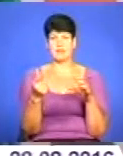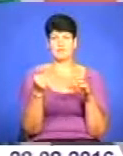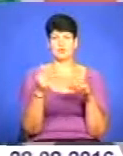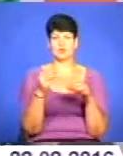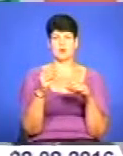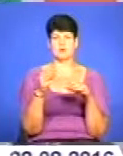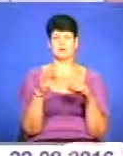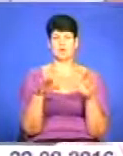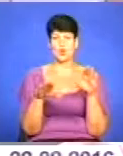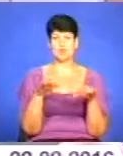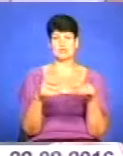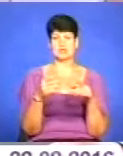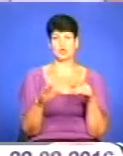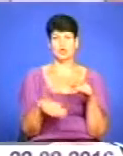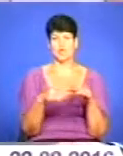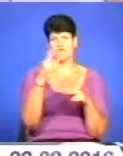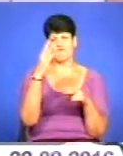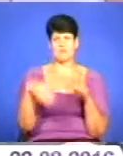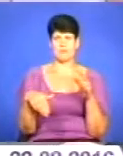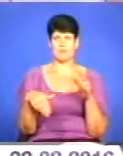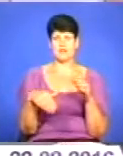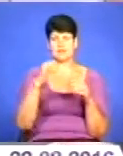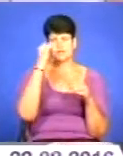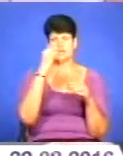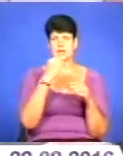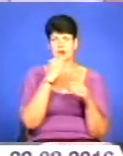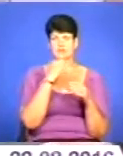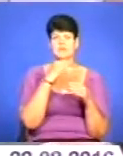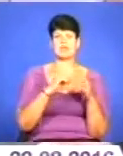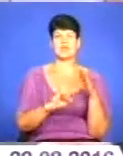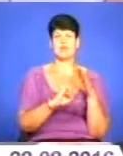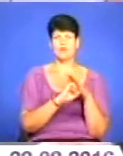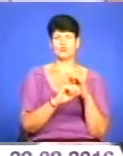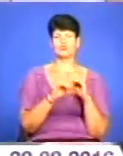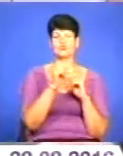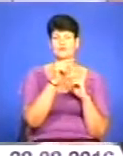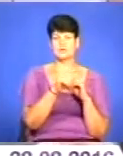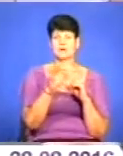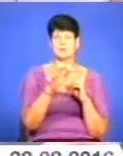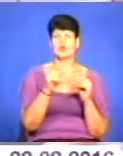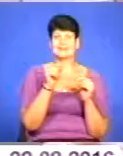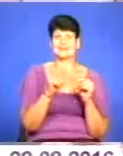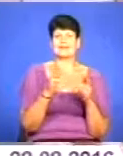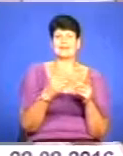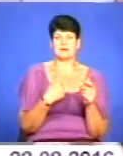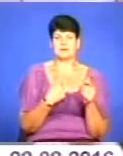відрубала ногу. Дякувати фонду, що вони про таких, як ми дбаємо,